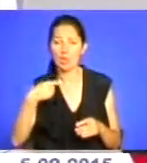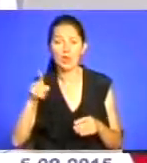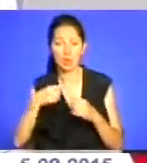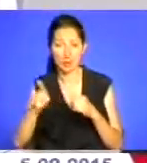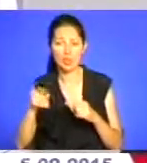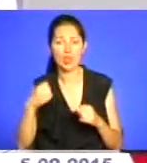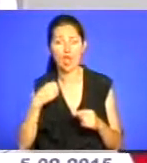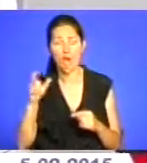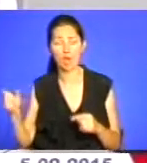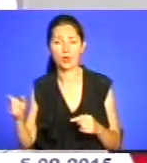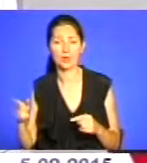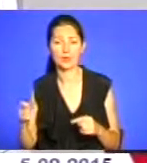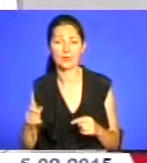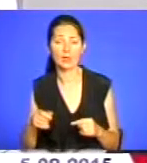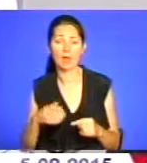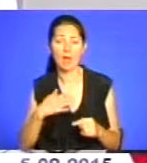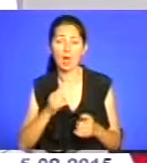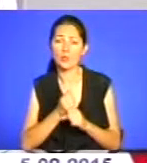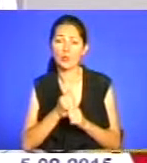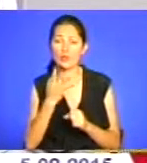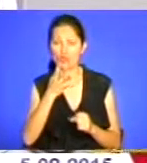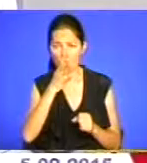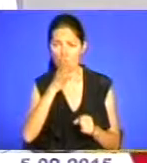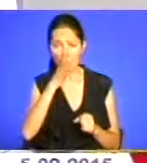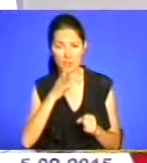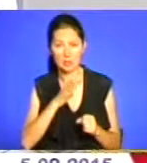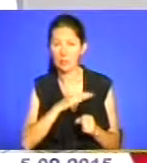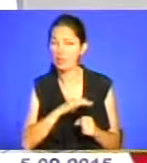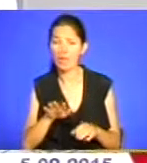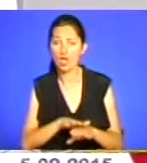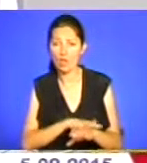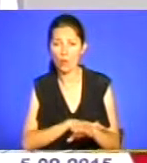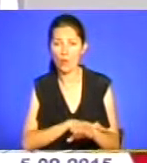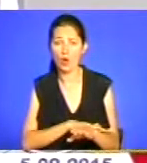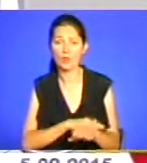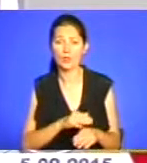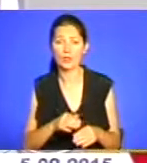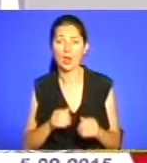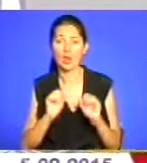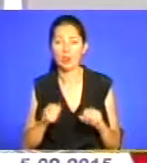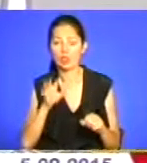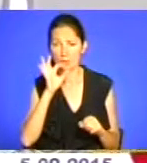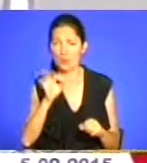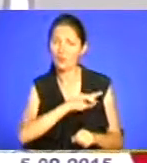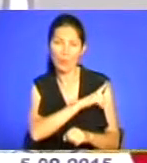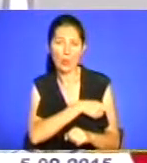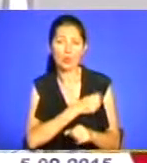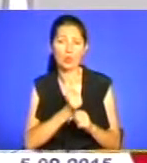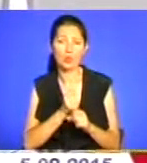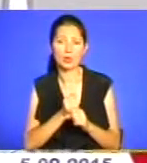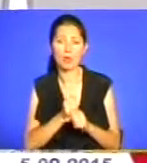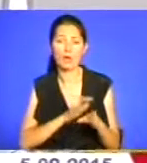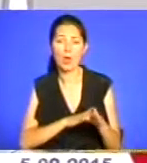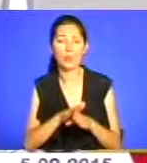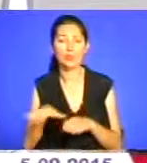Під час лютневого розстрілу Майдану пані Неоніла була в Італії. Там разом з іншими жінками молилася за Україну. Саме тоді